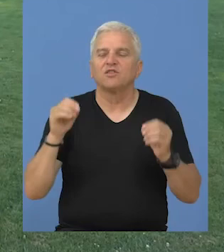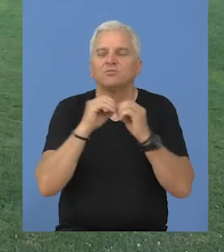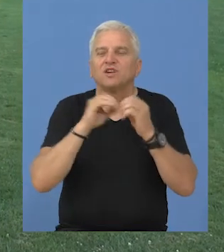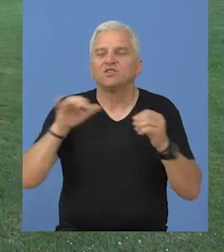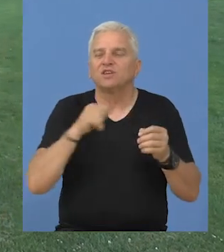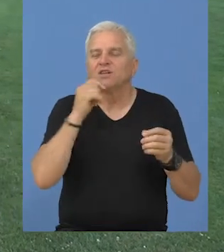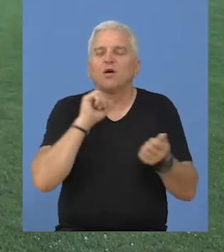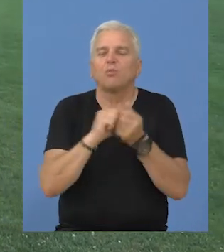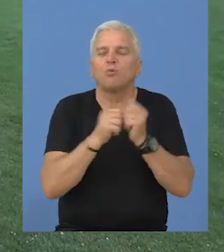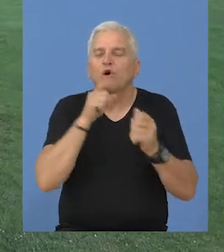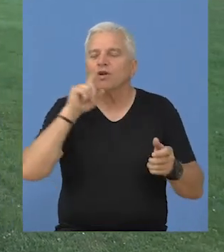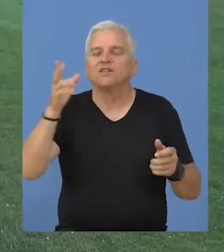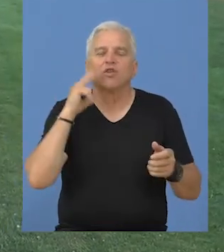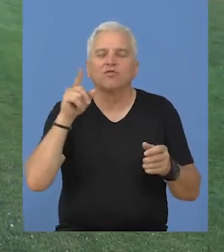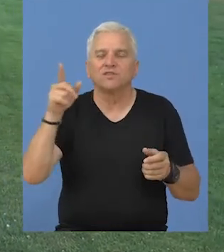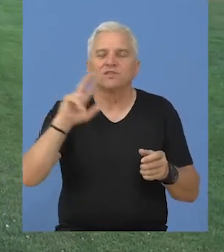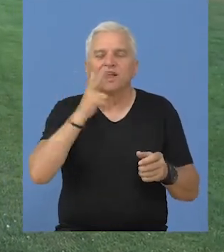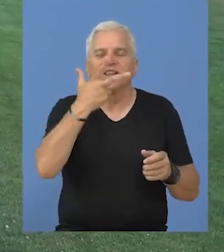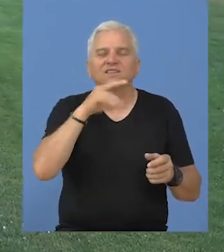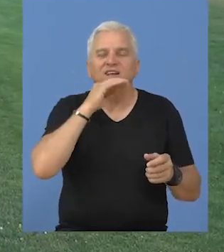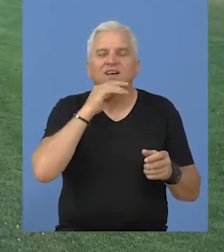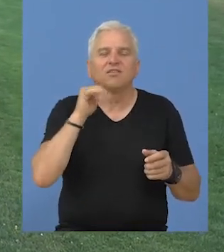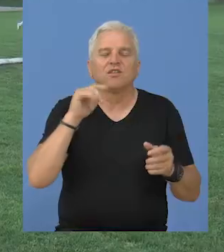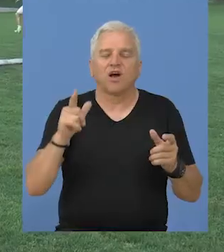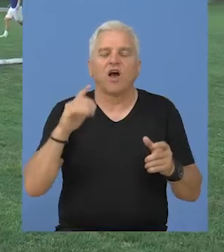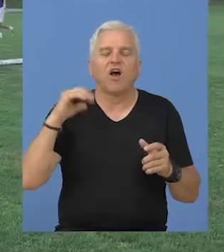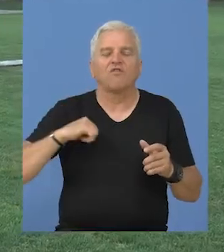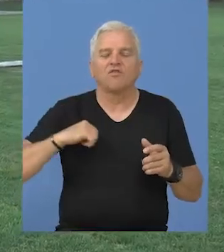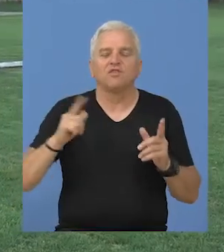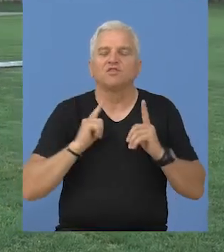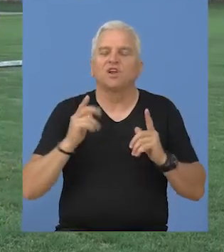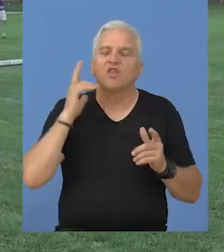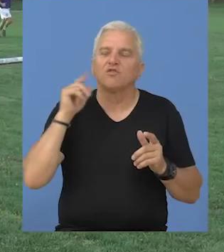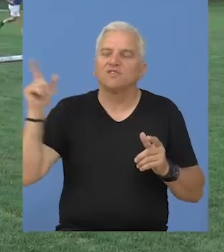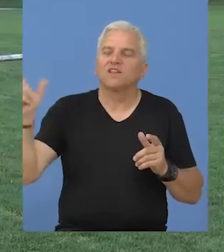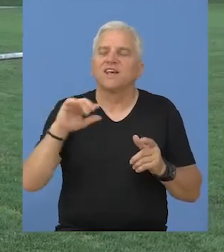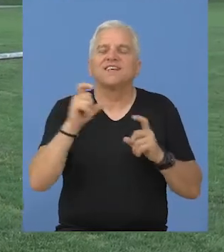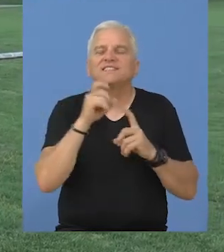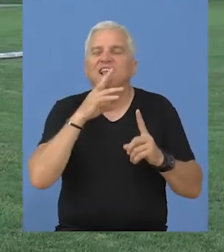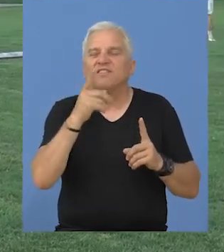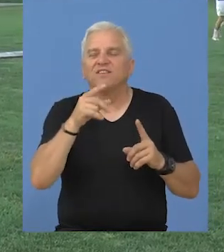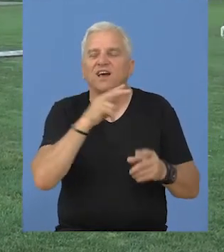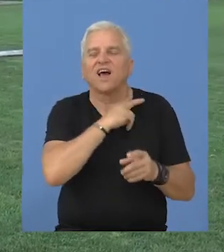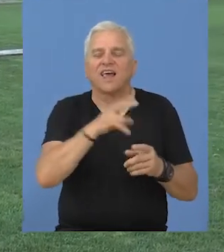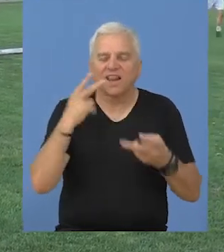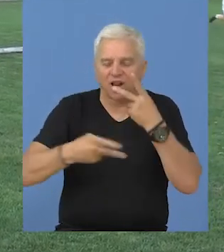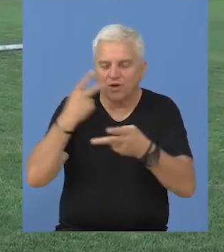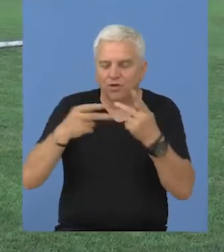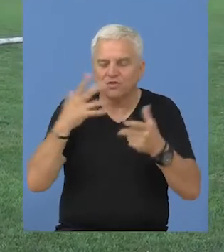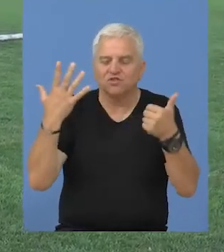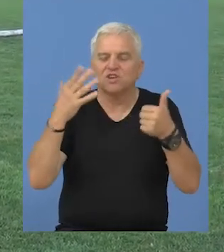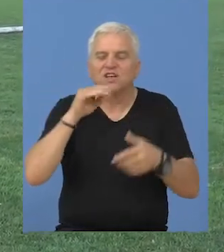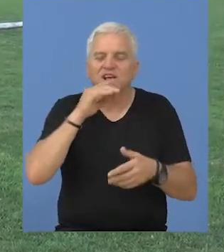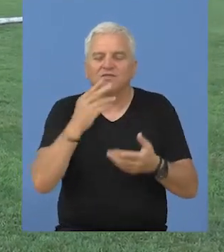žednika, mladost iz Bačkog Jarka i borac iz Novog Sada. 3. augusta Vojvodine dočekuje Slaviju iz Novog Sada,